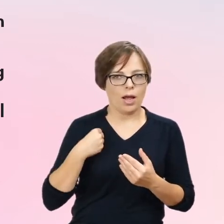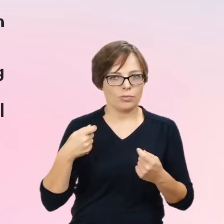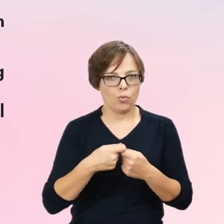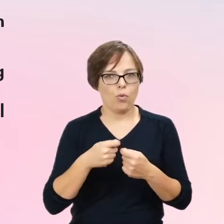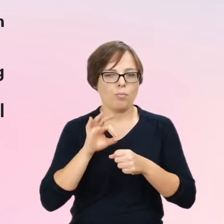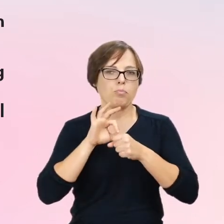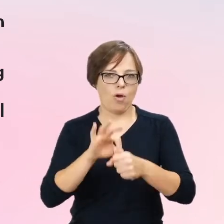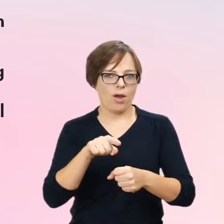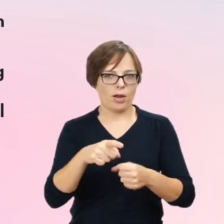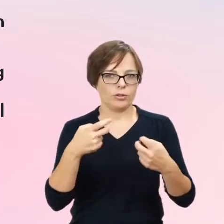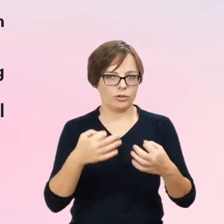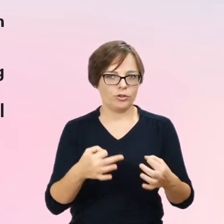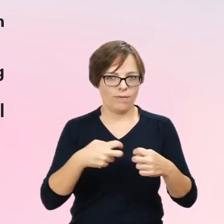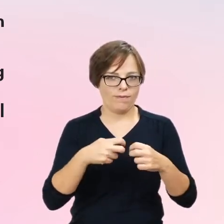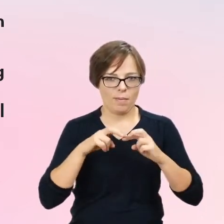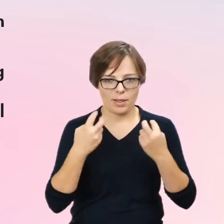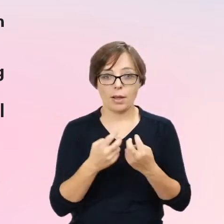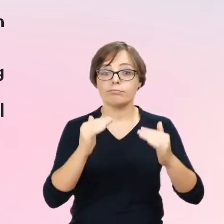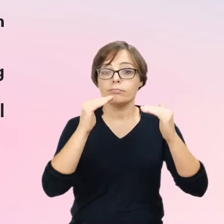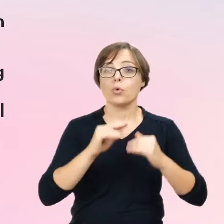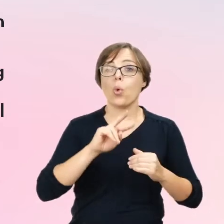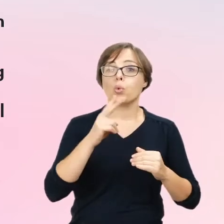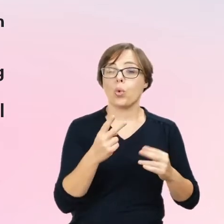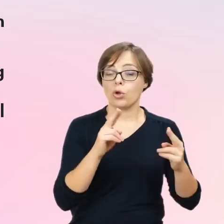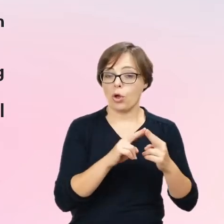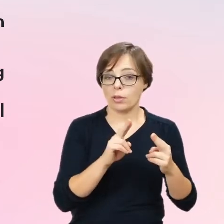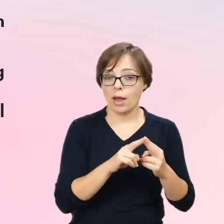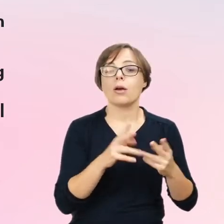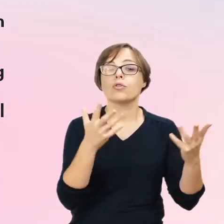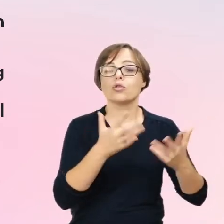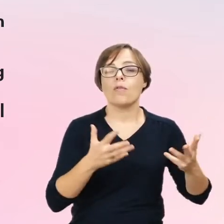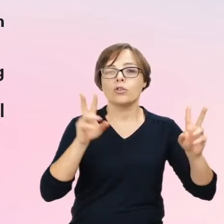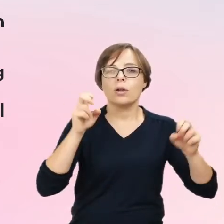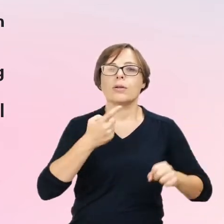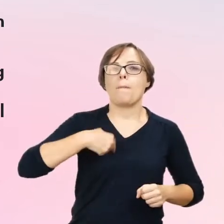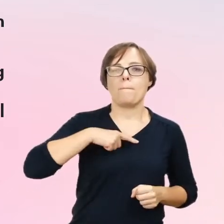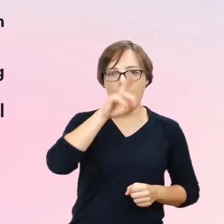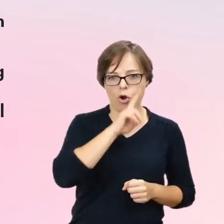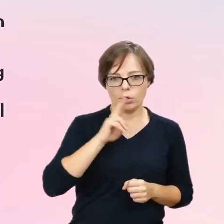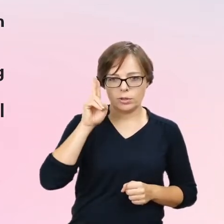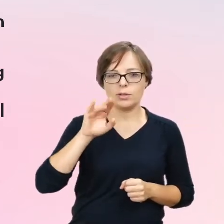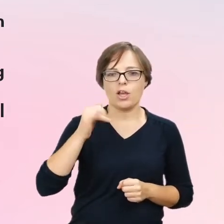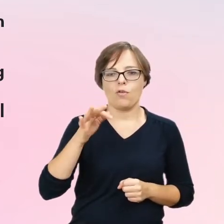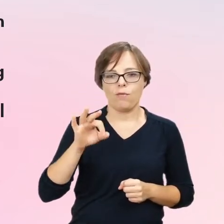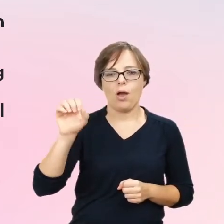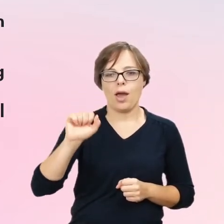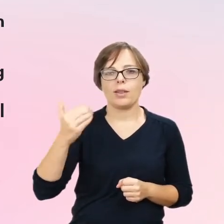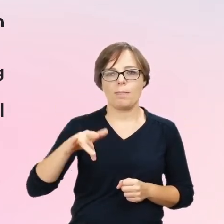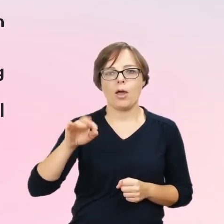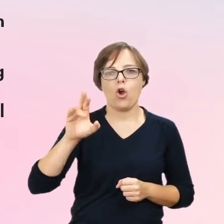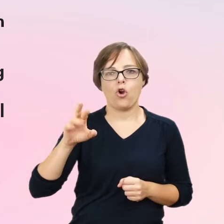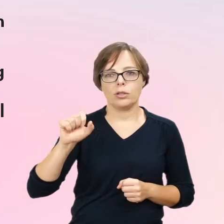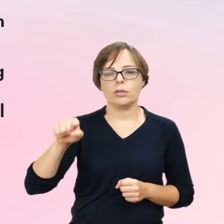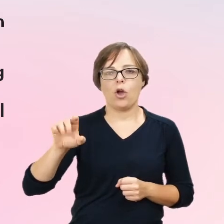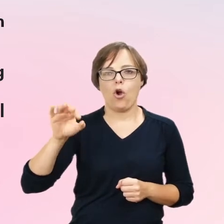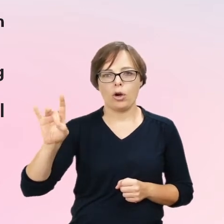webinaru. Drugi kontakt to jest stowarzyszenie myrodzice info at myrodzice.org